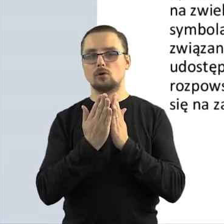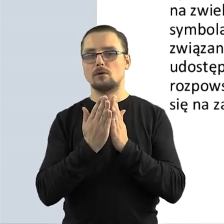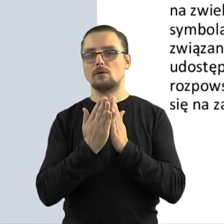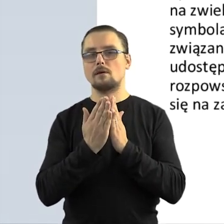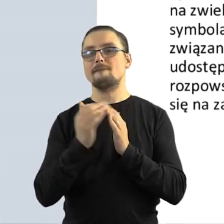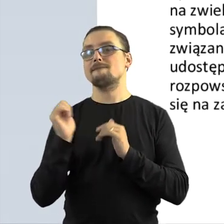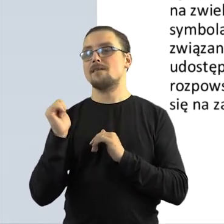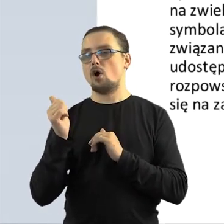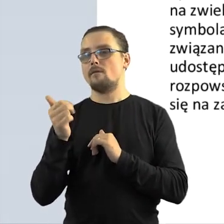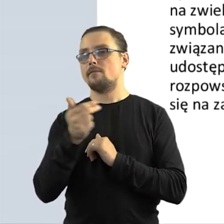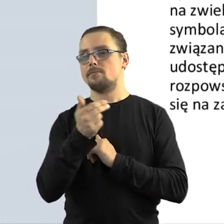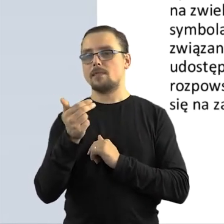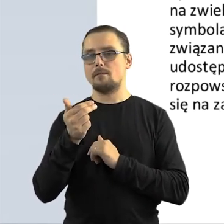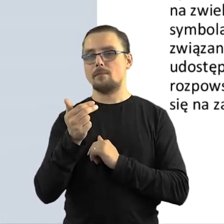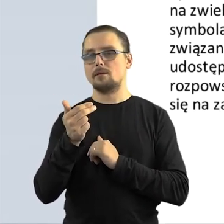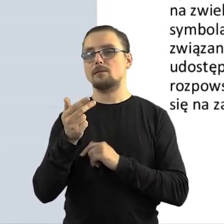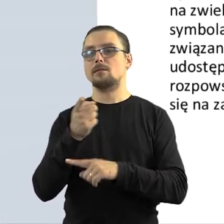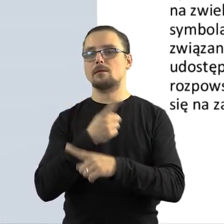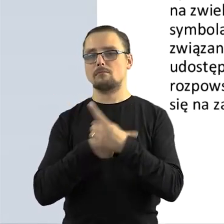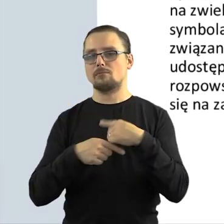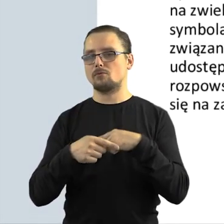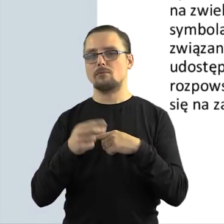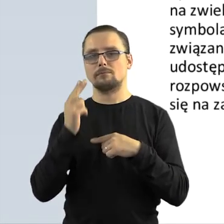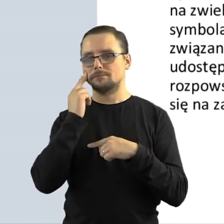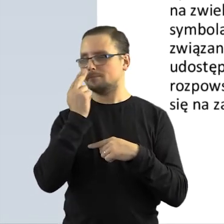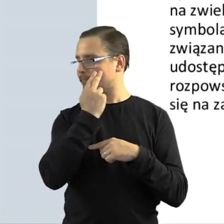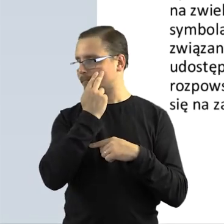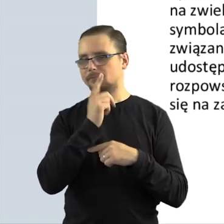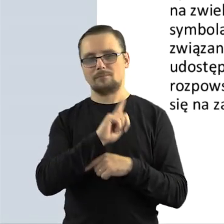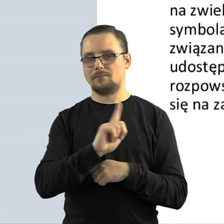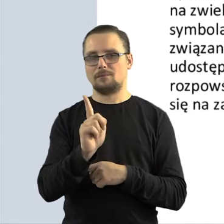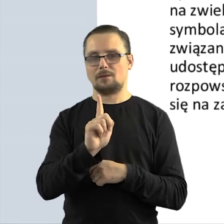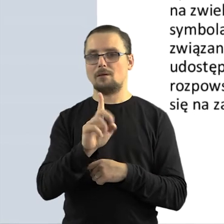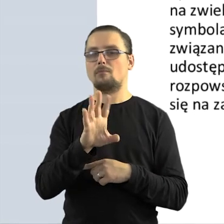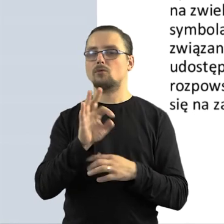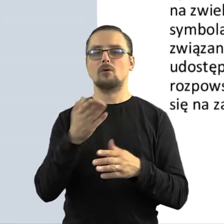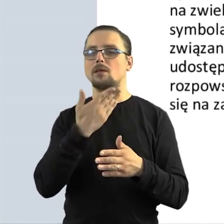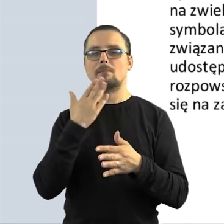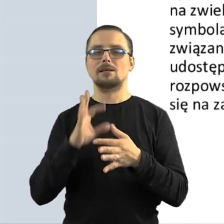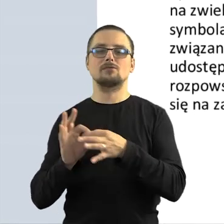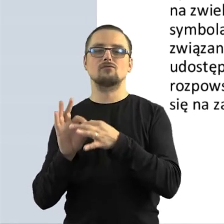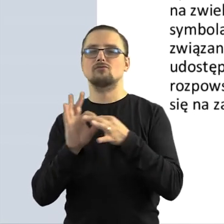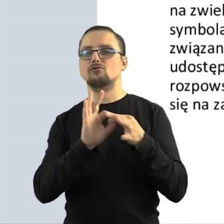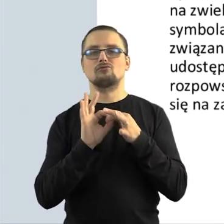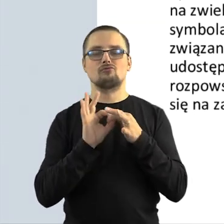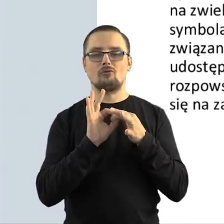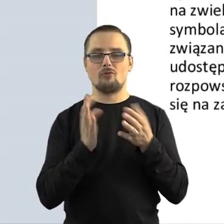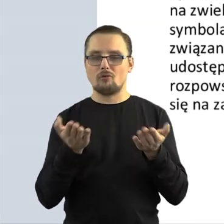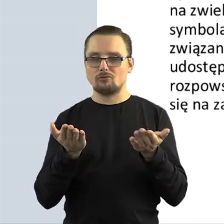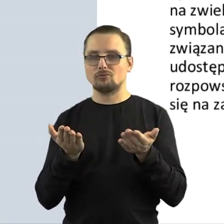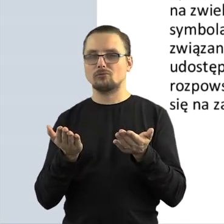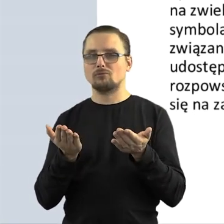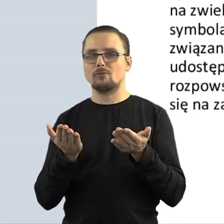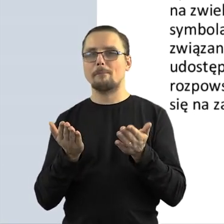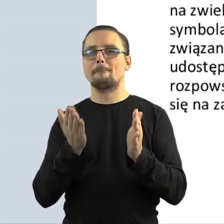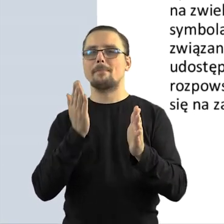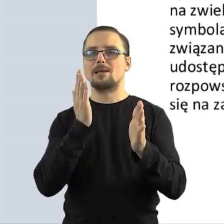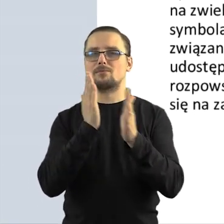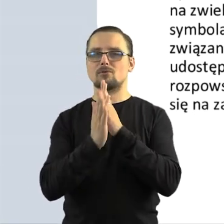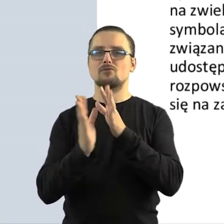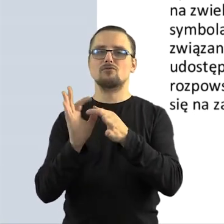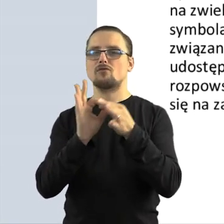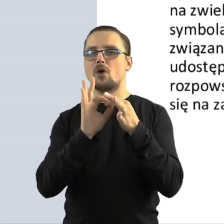dotyczył na przykład literatury fachowej dotyczącej tego typu niepełnosprawności, ponieważ nie ma to związku, jak to zostało